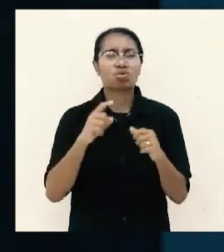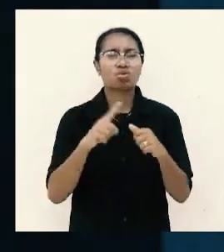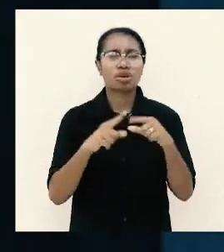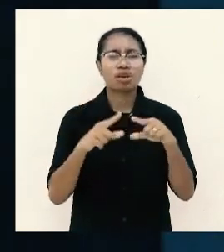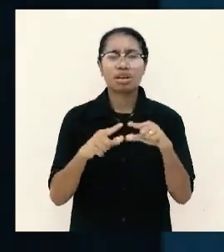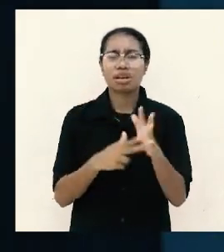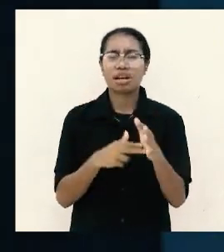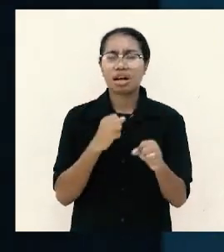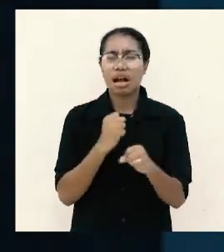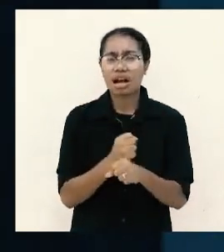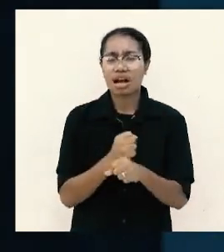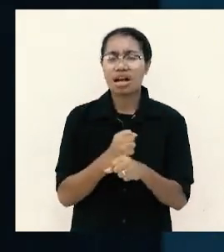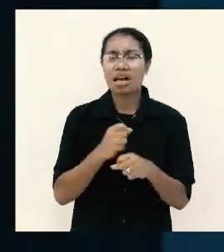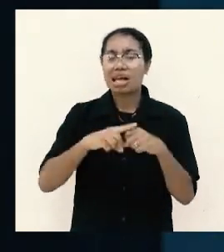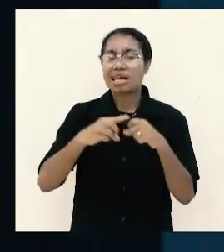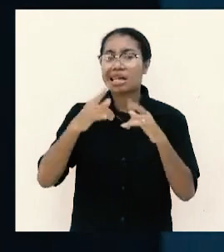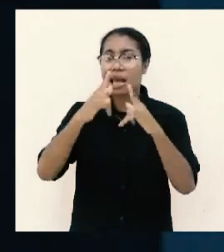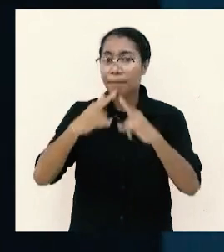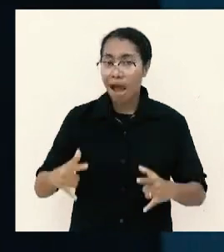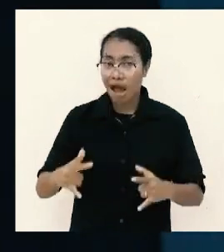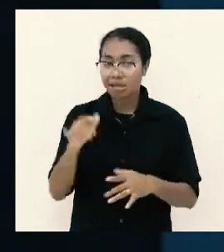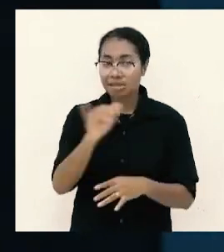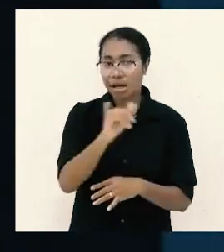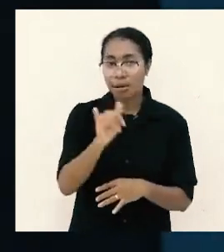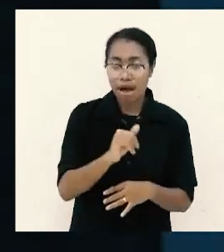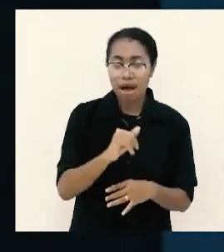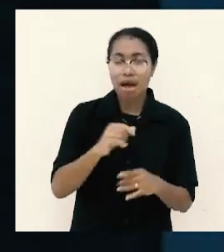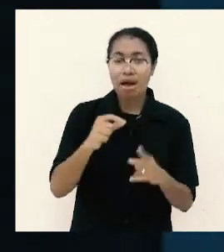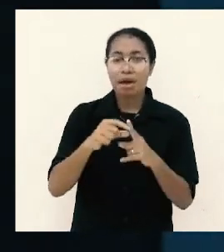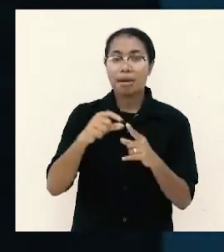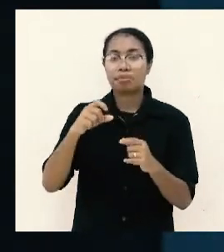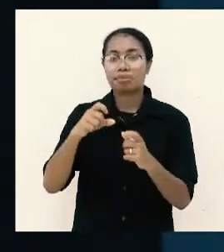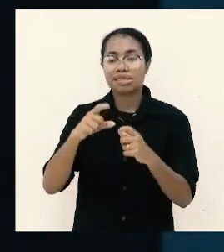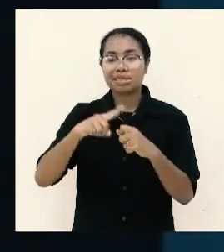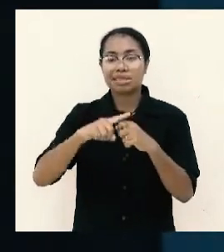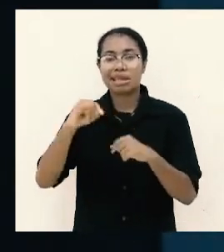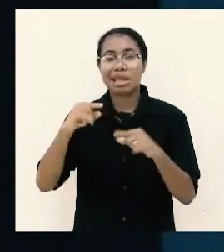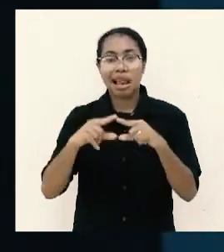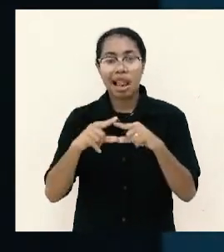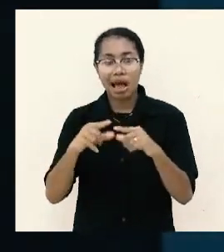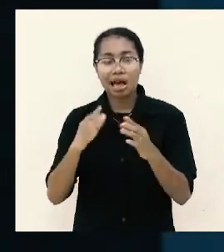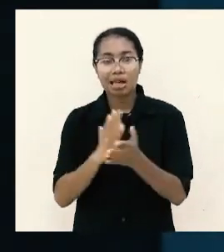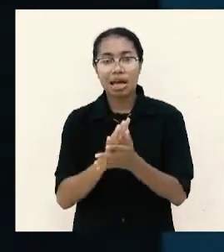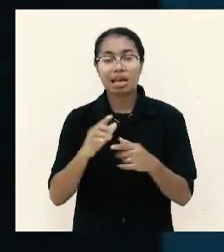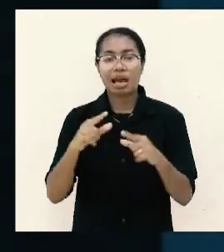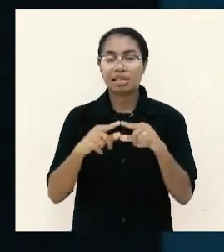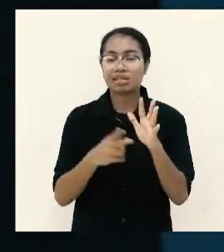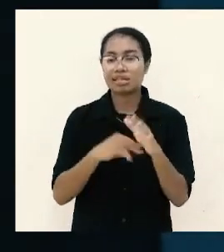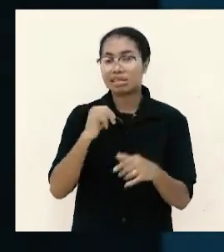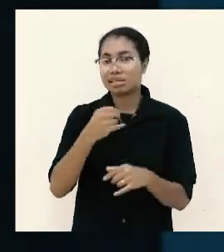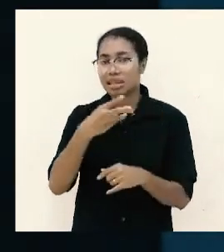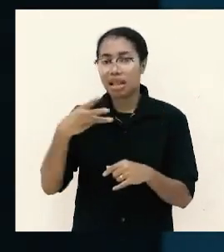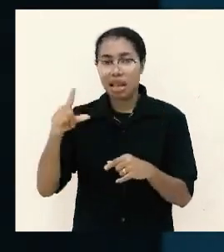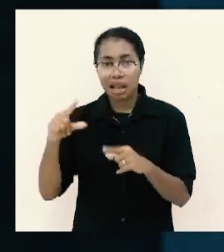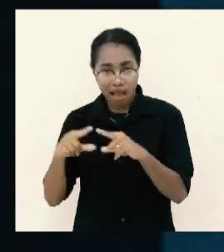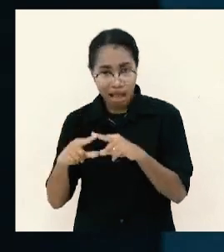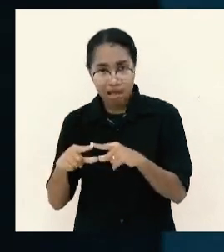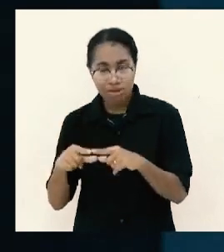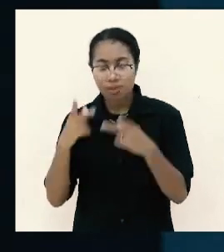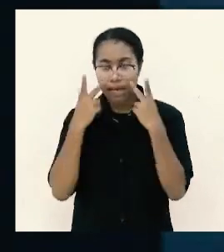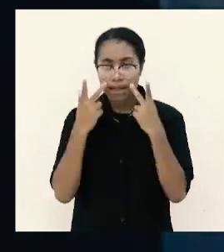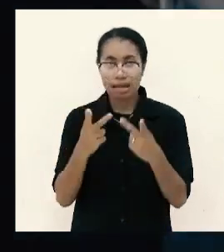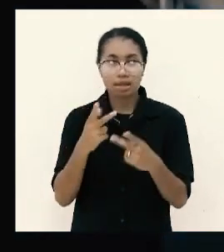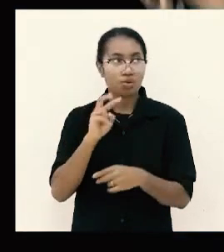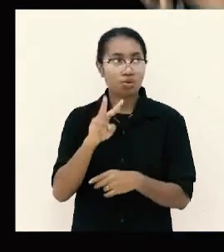Priscila dan Aquila yang nanti dia injili lalu menjadi orang percaya 2 tesalonika 3 ayat 7 sampai 9